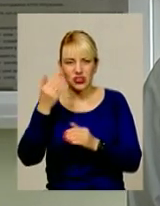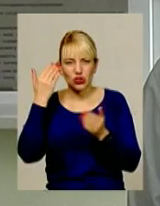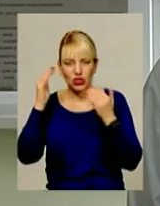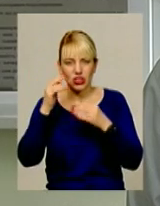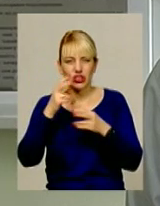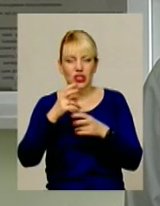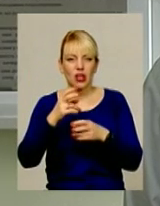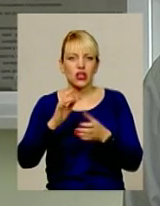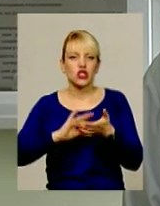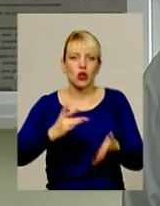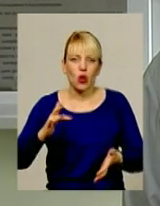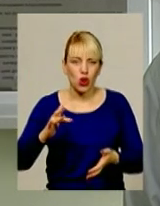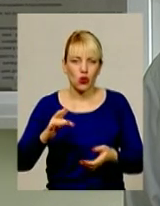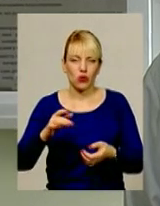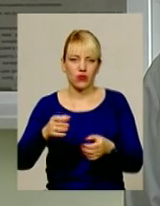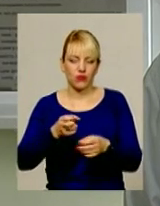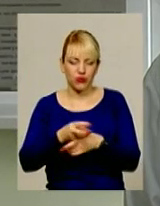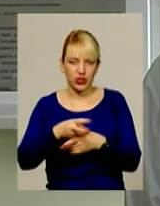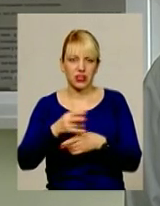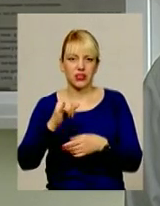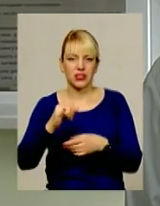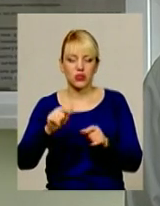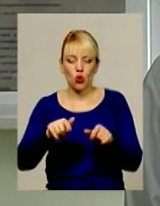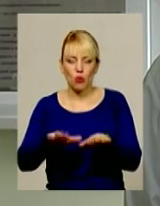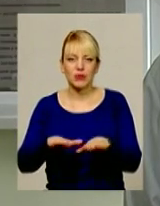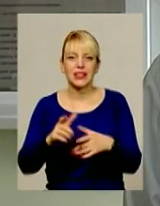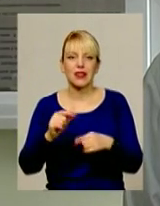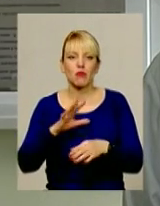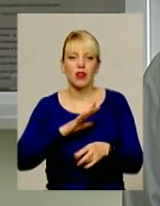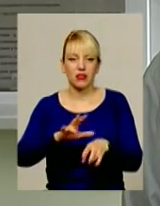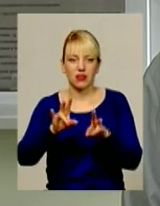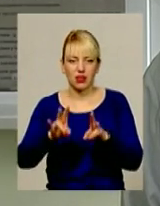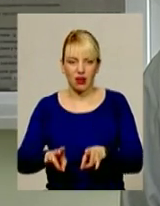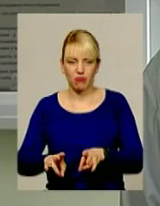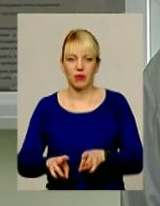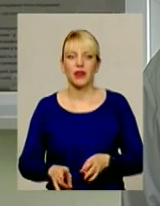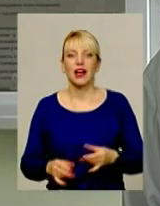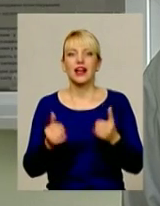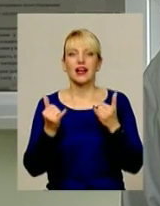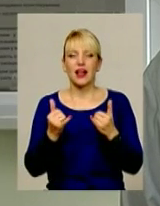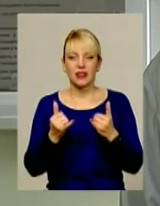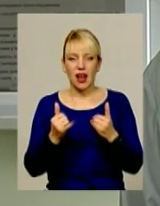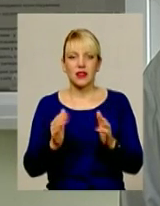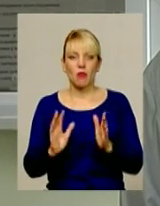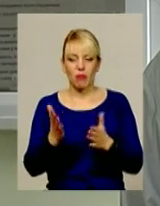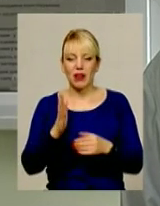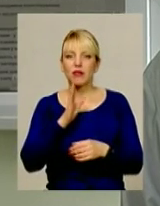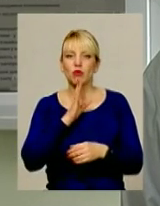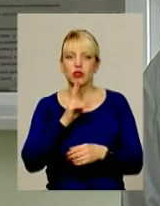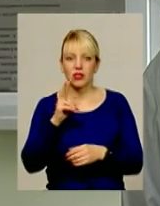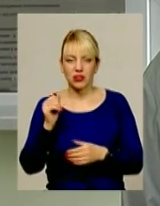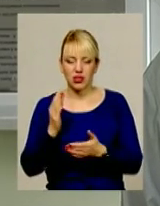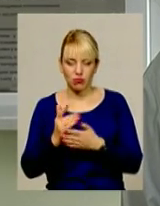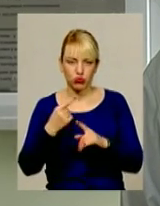стекло з того місця, де була травма. На даний момент пацієнтка є з